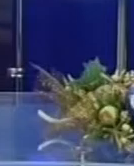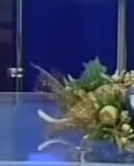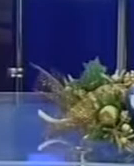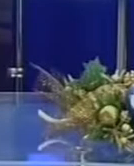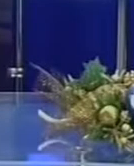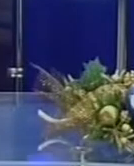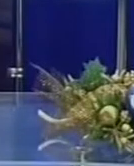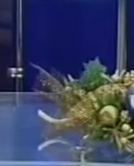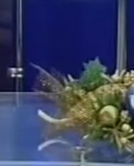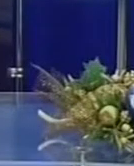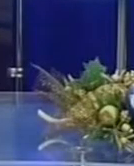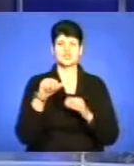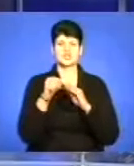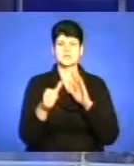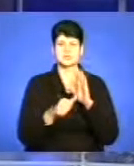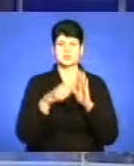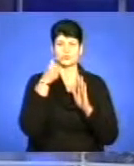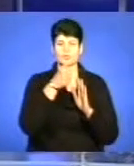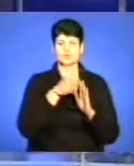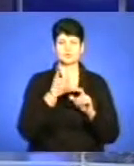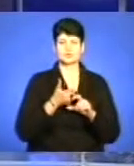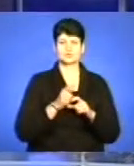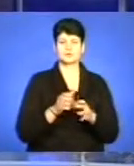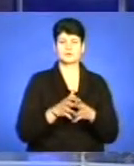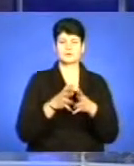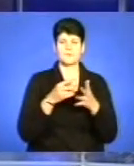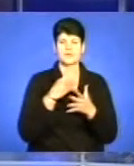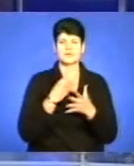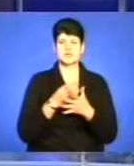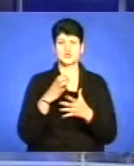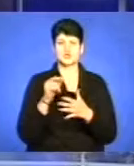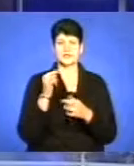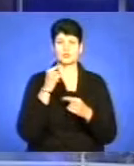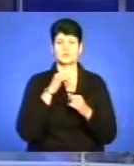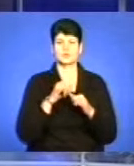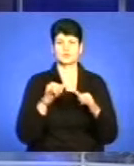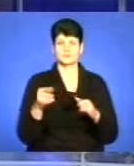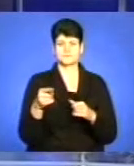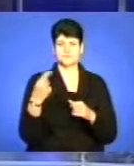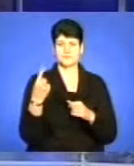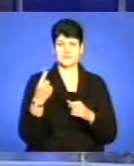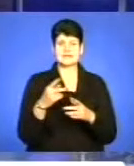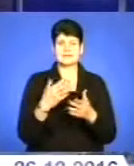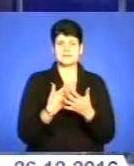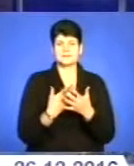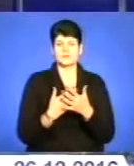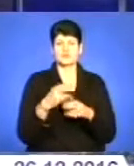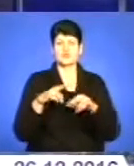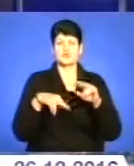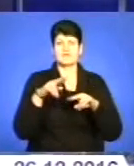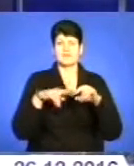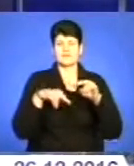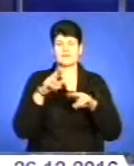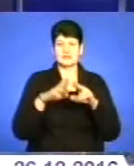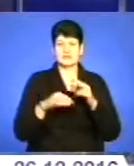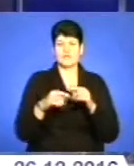У 2016 році значно зріць показник соціально-економічного розвитку Тернопільщини. За індексом будівельної продукції область вийшла